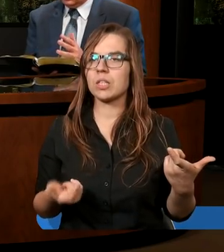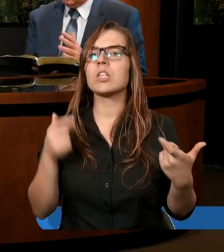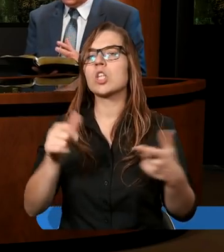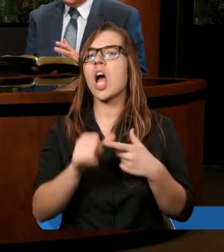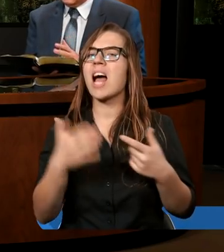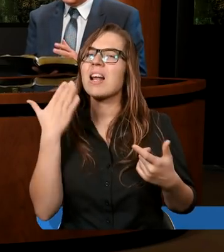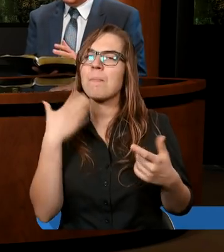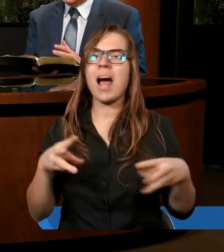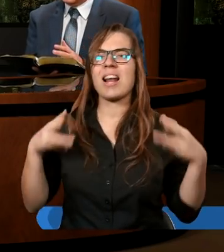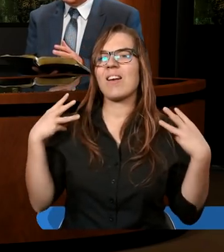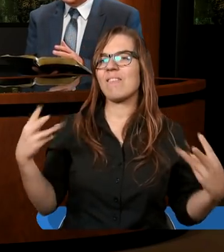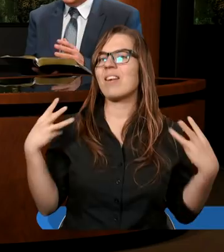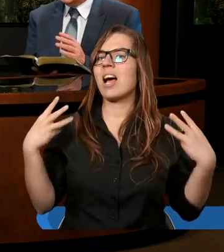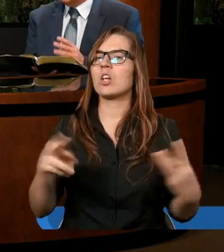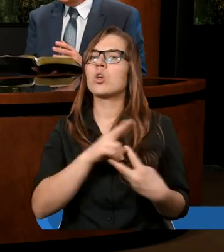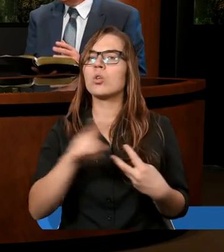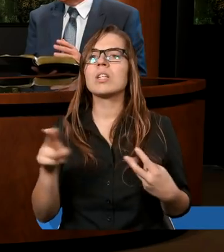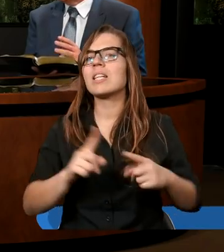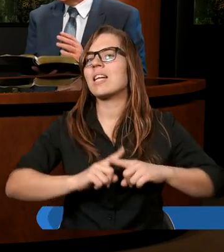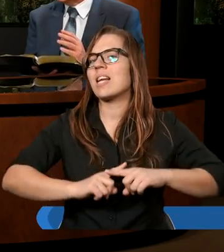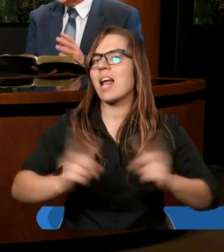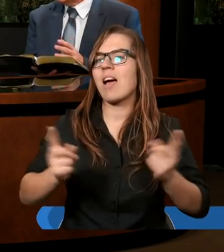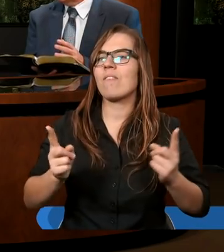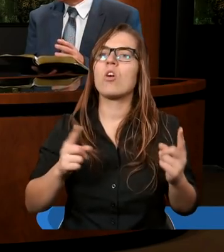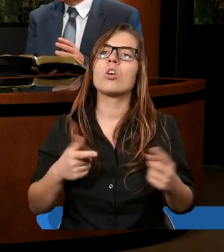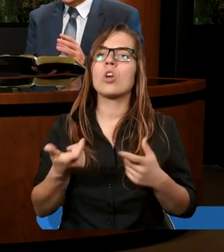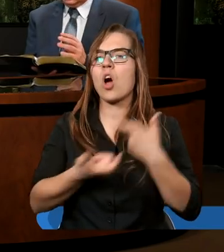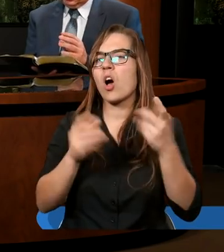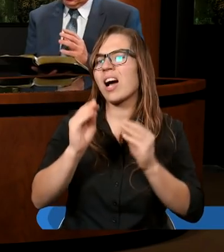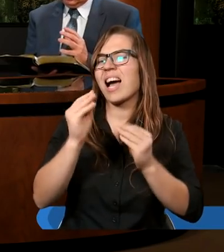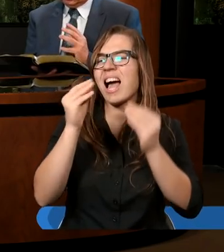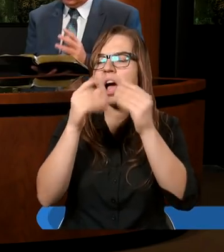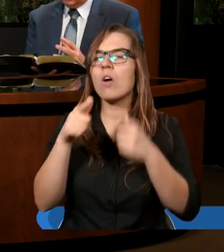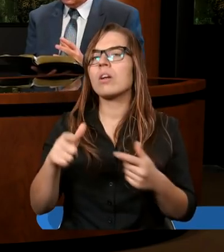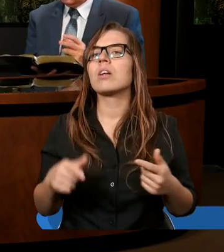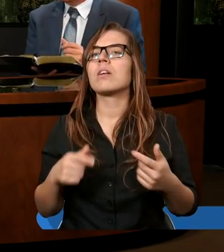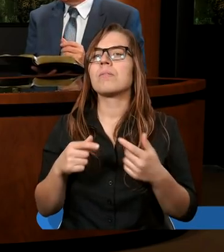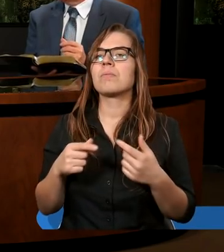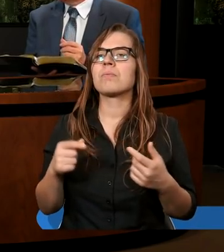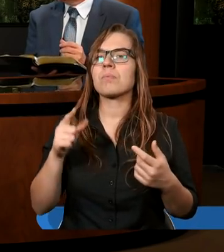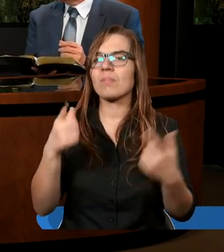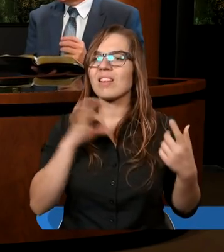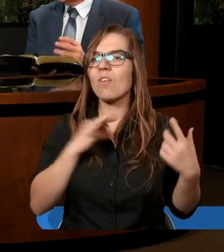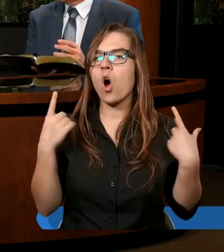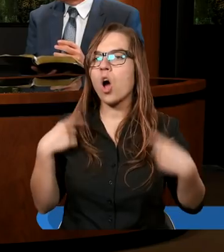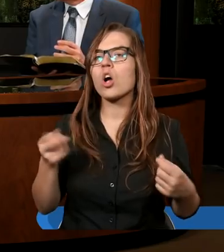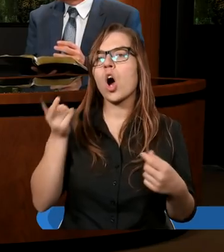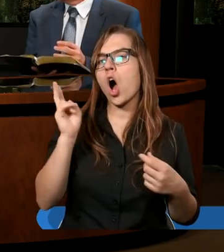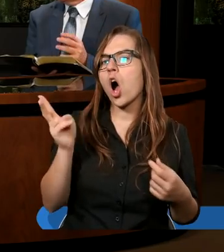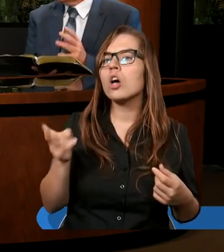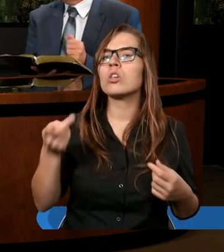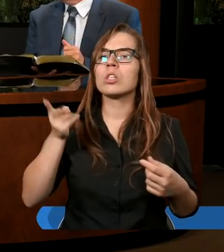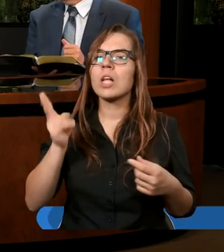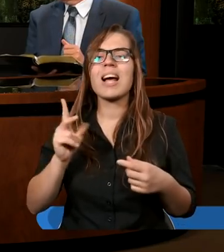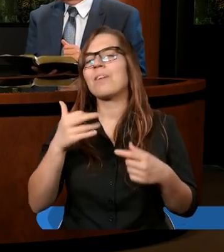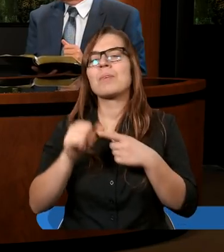To jest bardzo ważną rzeczą. Nie wolno kreować swoją osobą kogoś,